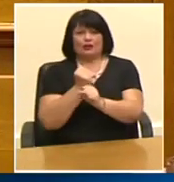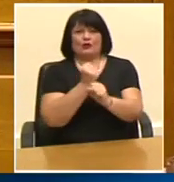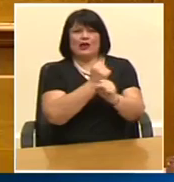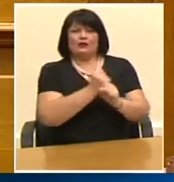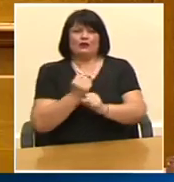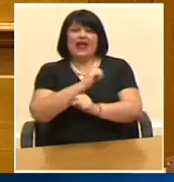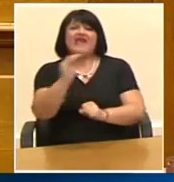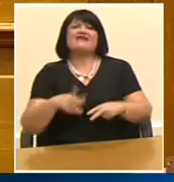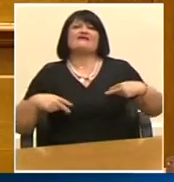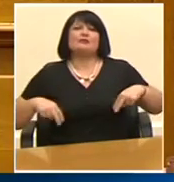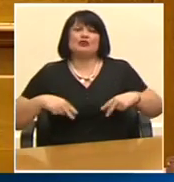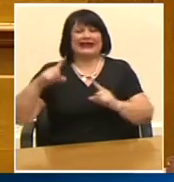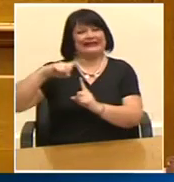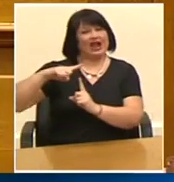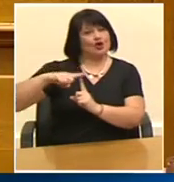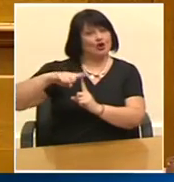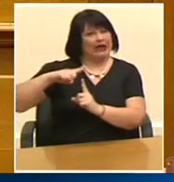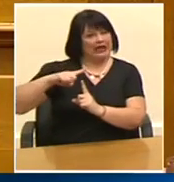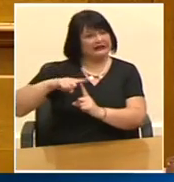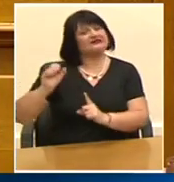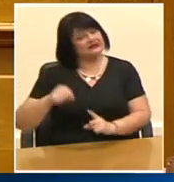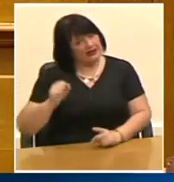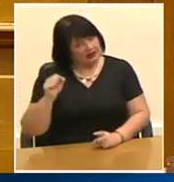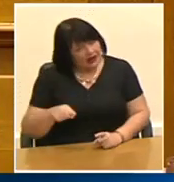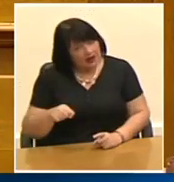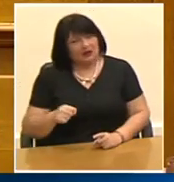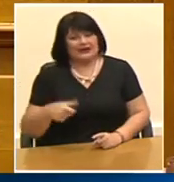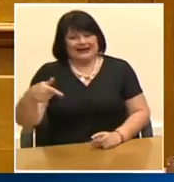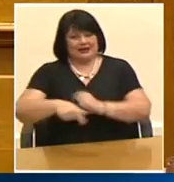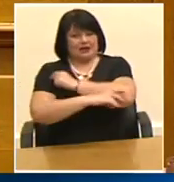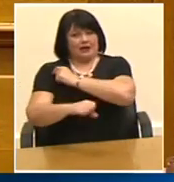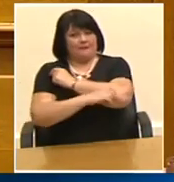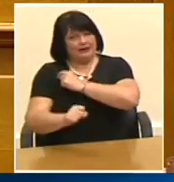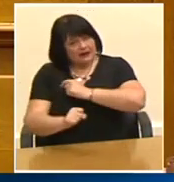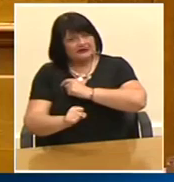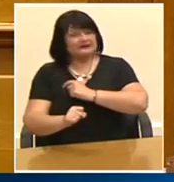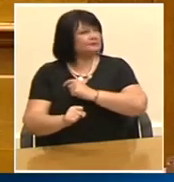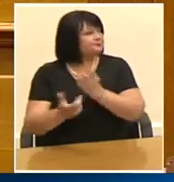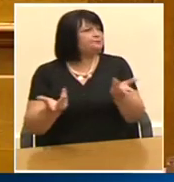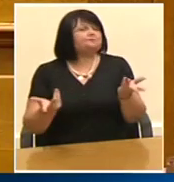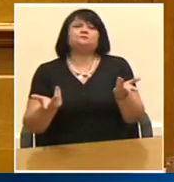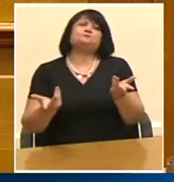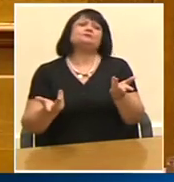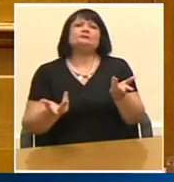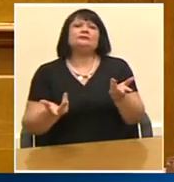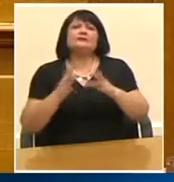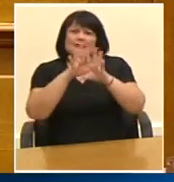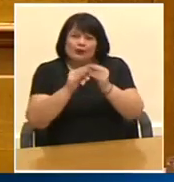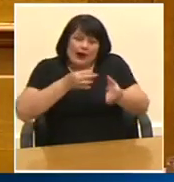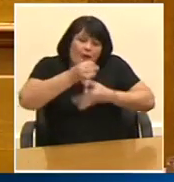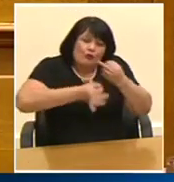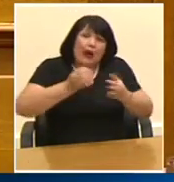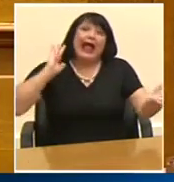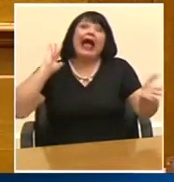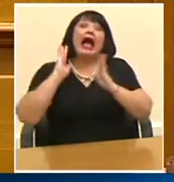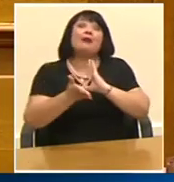Υφυπουργοί τεχνοκράτες μεν σε αυτή τη φάση και γενικοί γραμματείς οι οποίοι θα αναφέρονται απευθεία